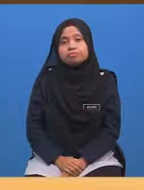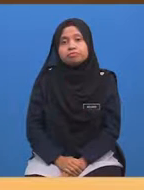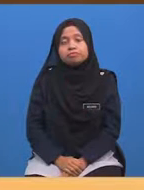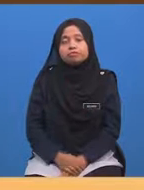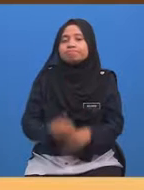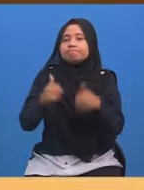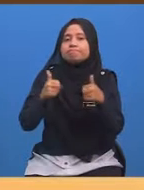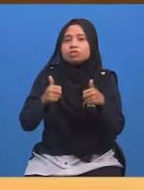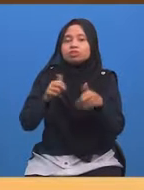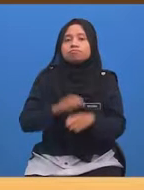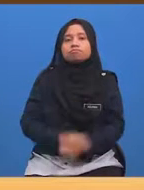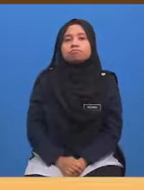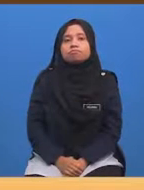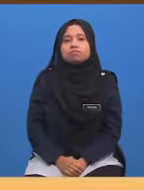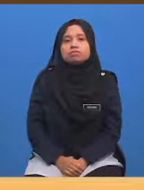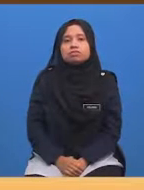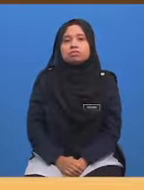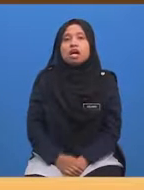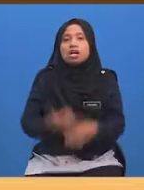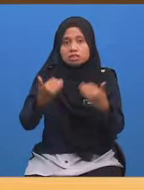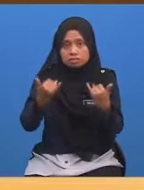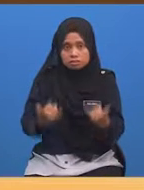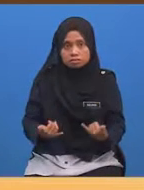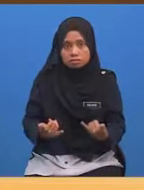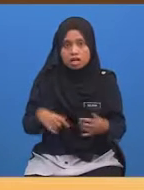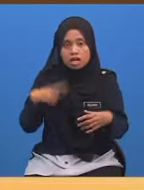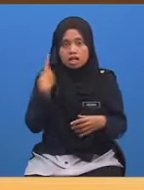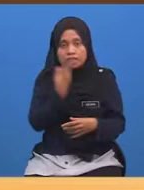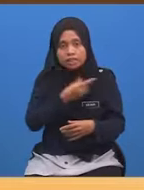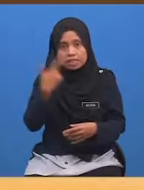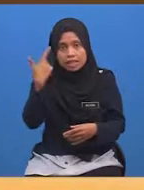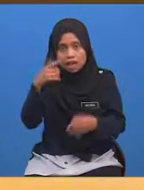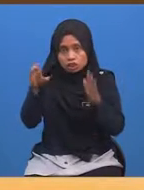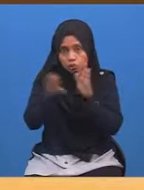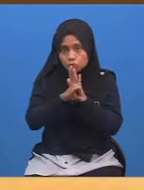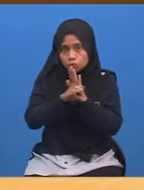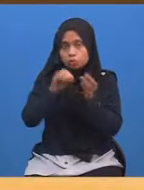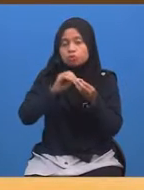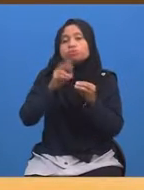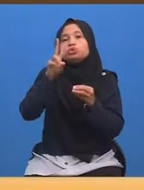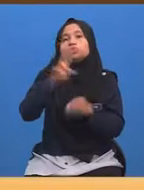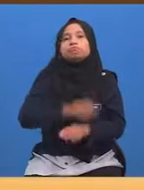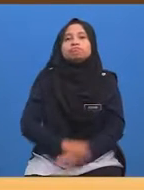Bagus Sekarang Kita lihat contoh kedua